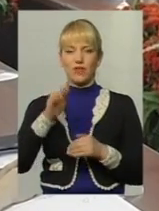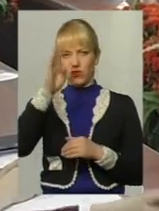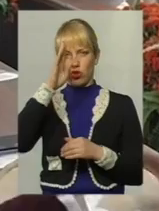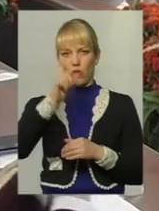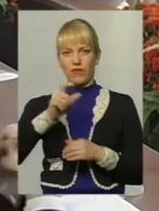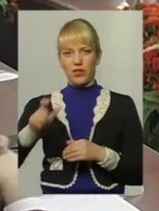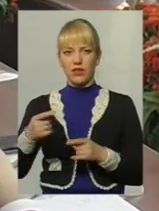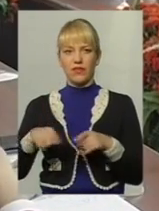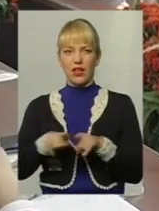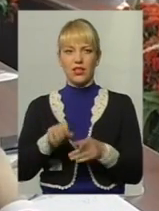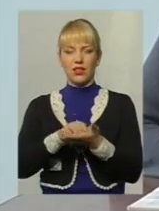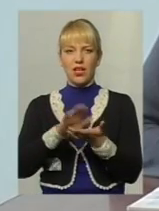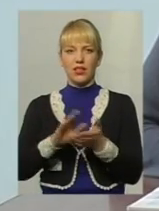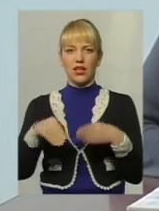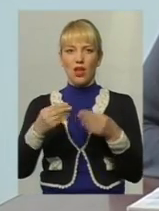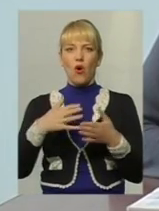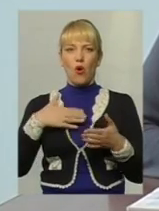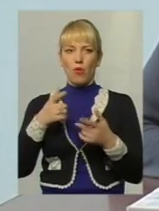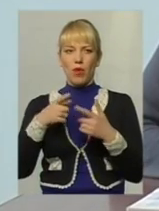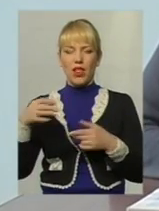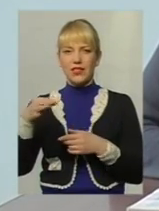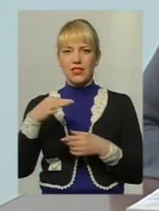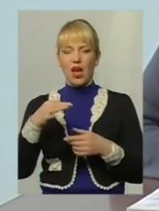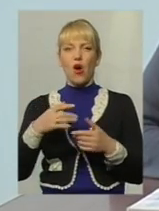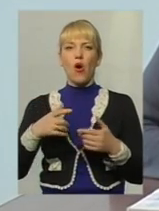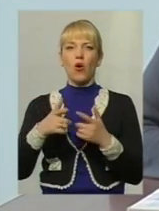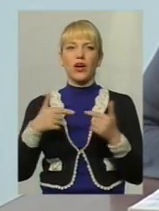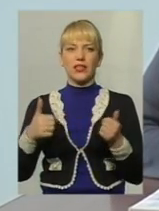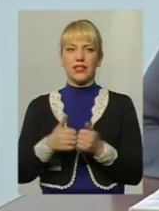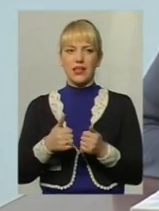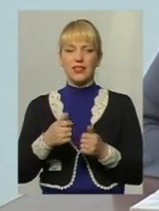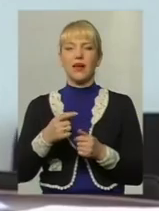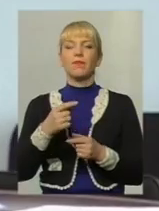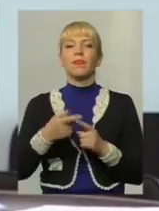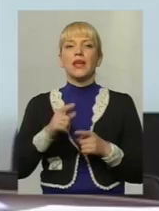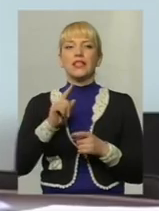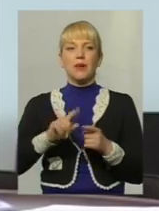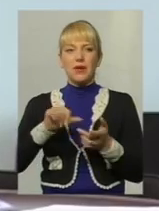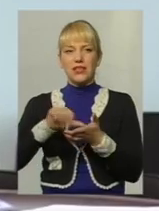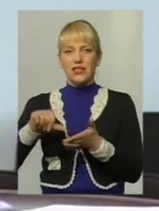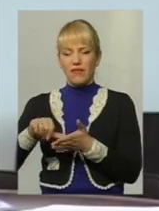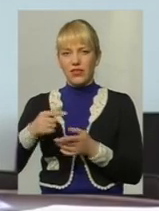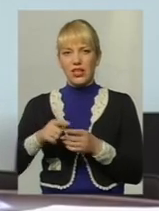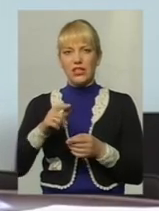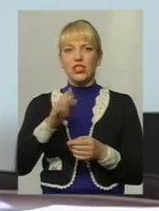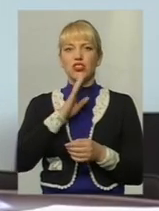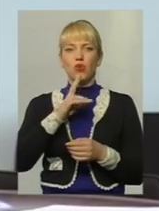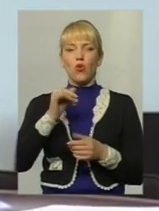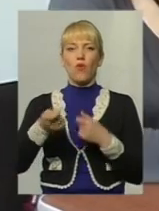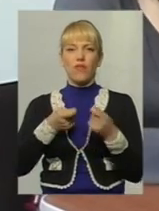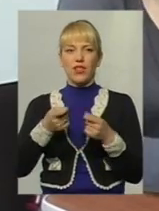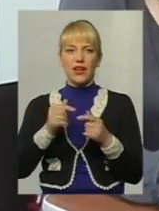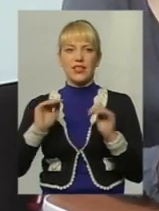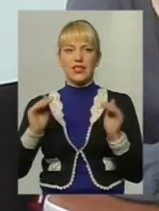Такі дані надає обласна громадська організація «Подільський центр Гендерна рада». Представництво ж жінок у владних структурах теж